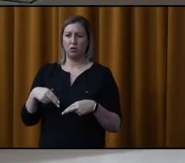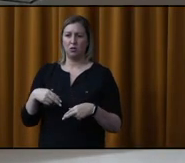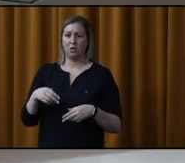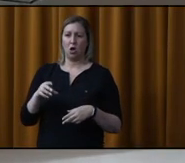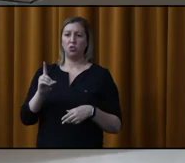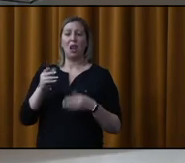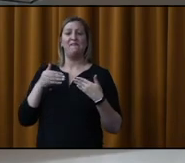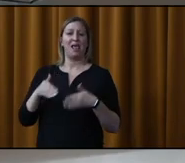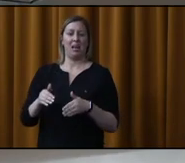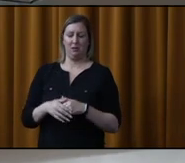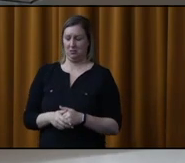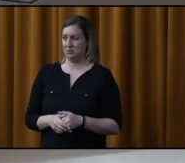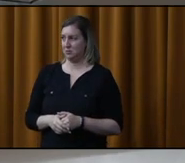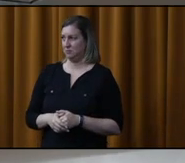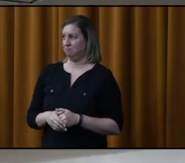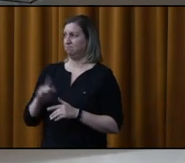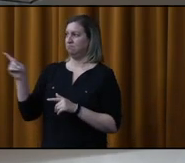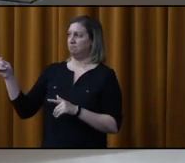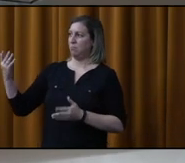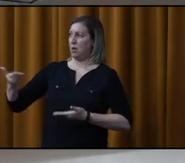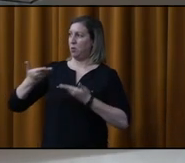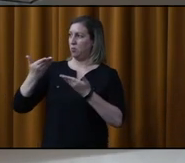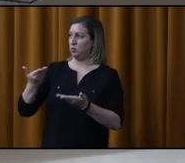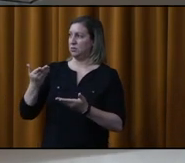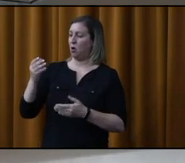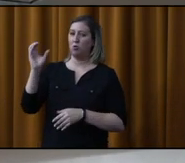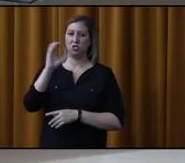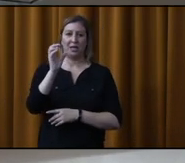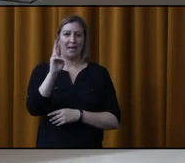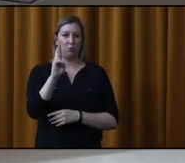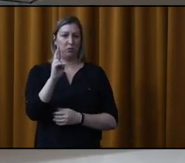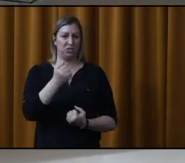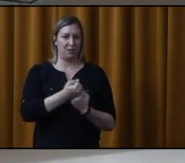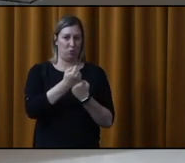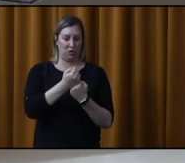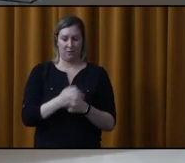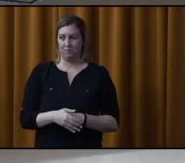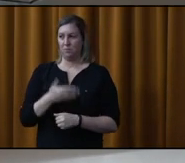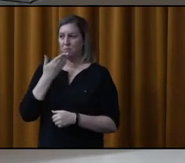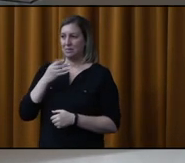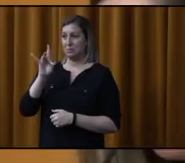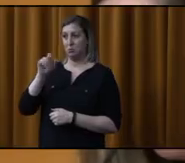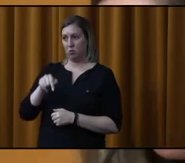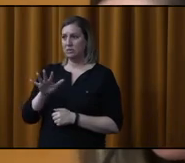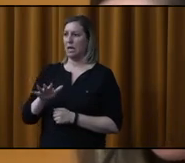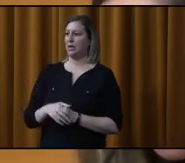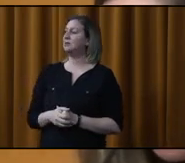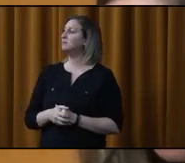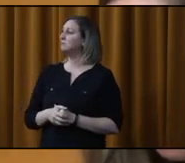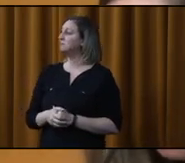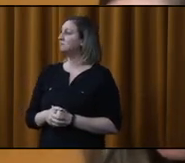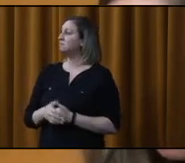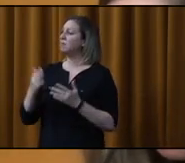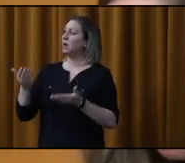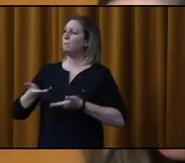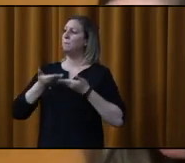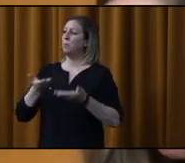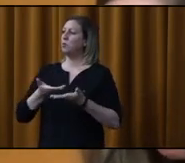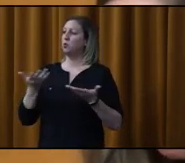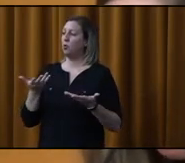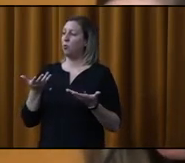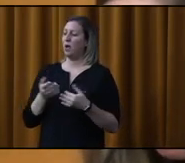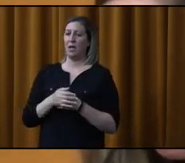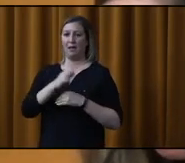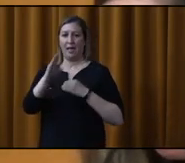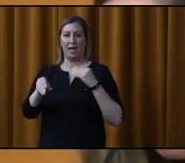appuyant. J'en fais la proposition, M. le Président. Merci. Chantal Routier, j'appuie. Merci. 8.5. Il serait proposé de décréter